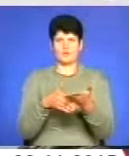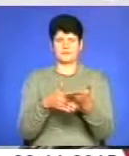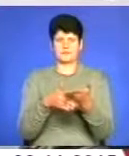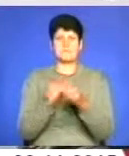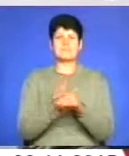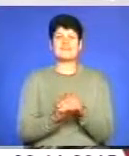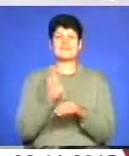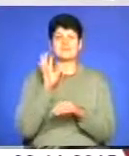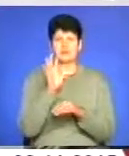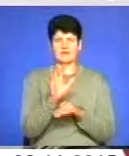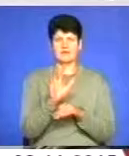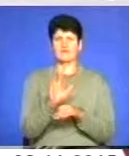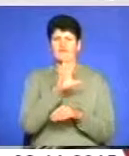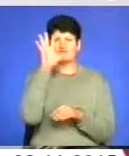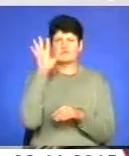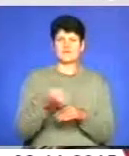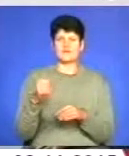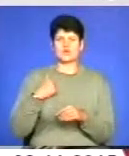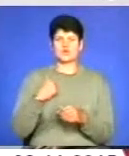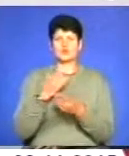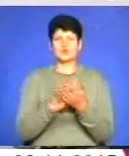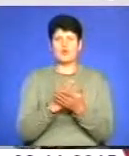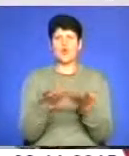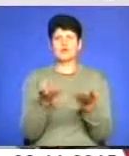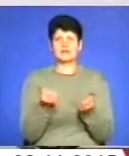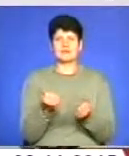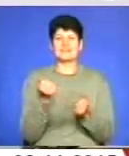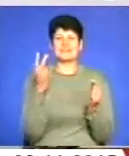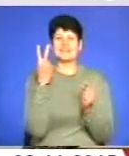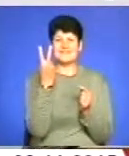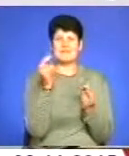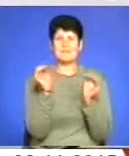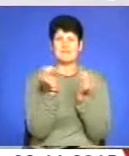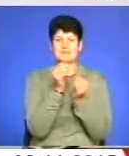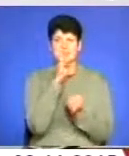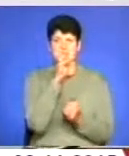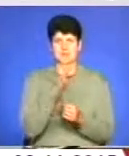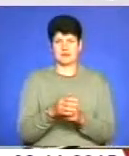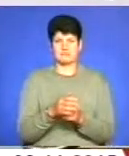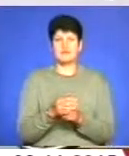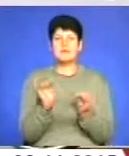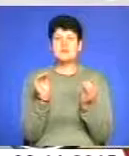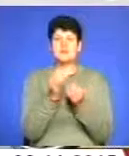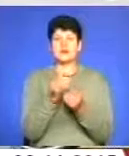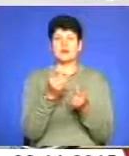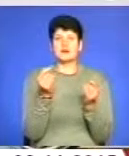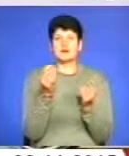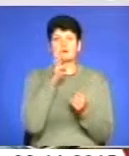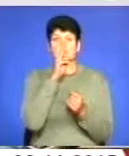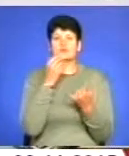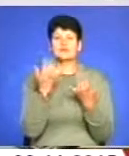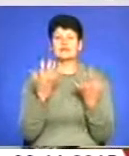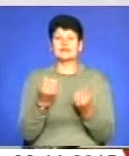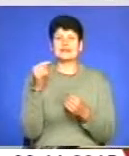відправці всі військовослужбовці отримують дві мінімальних заробітних плати. Мінімальна заробітна плата на сьогоднішній день